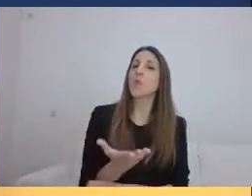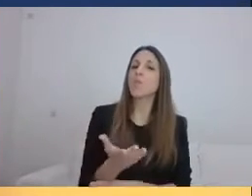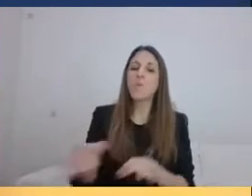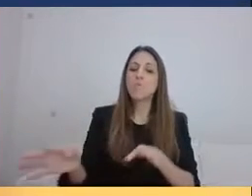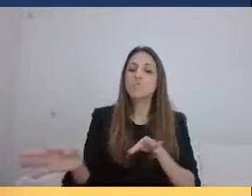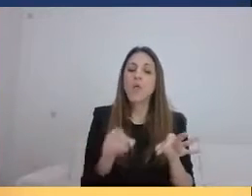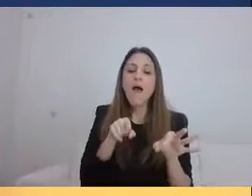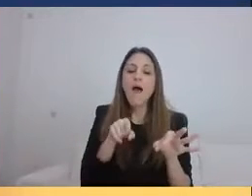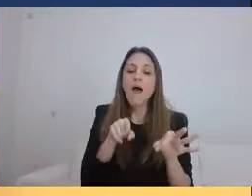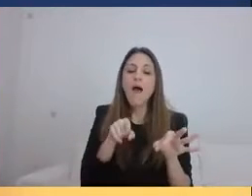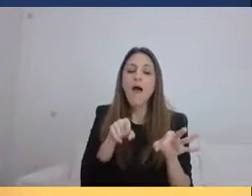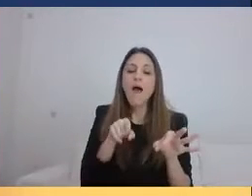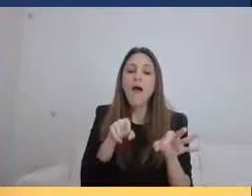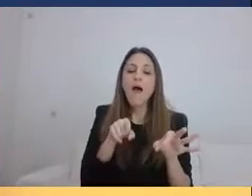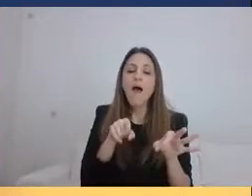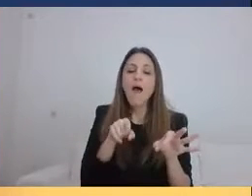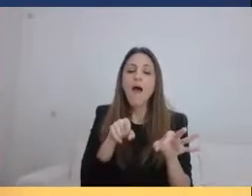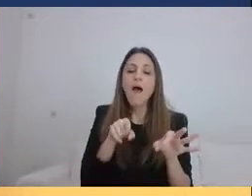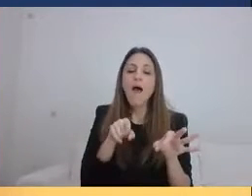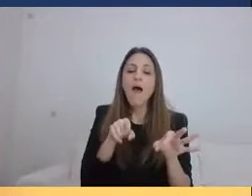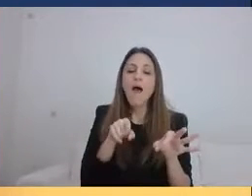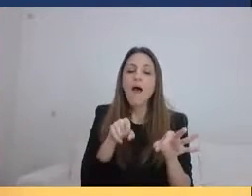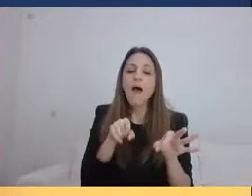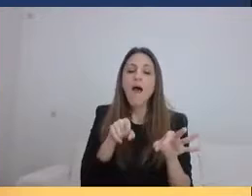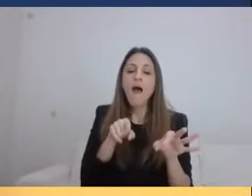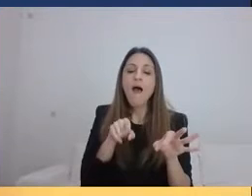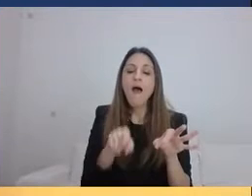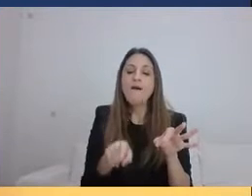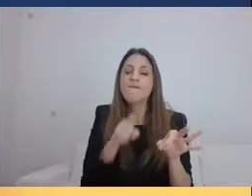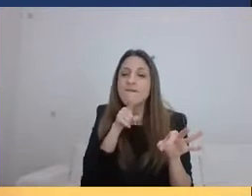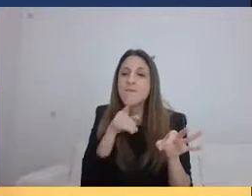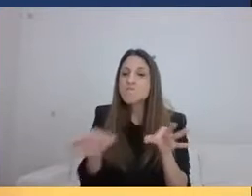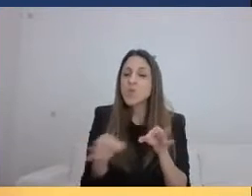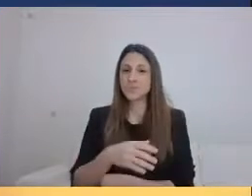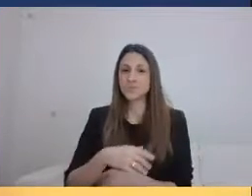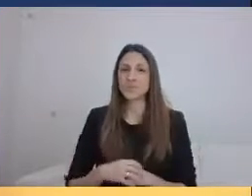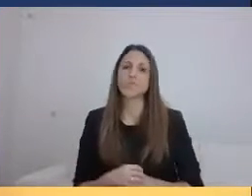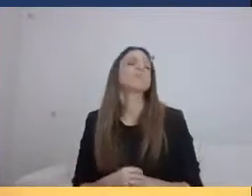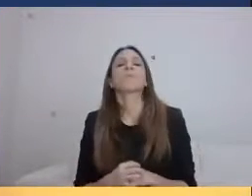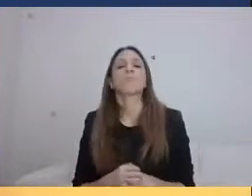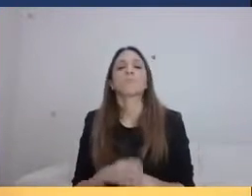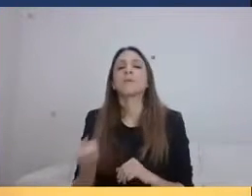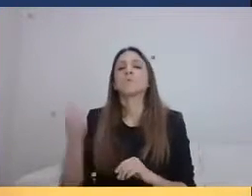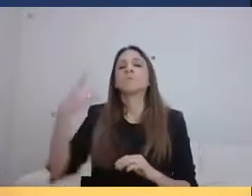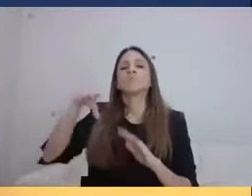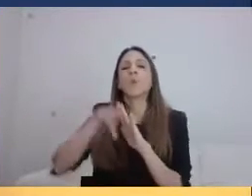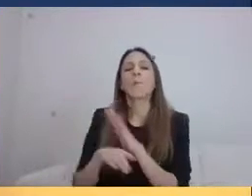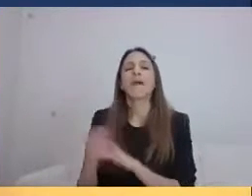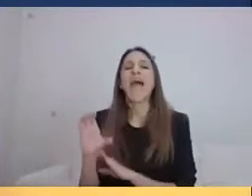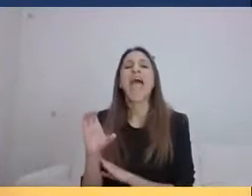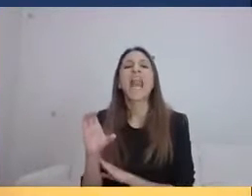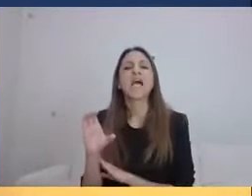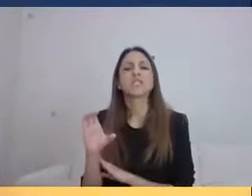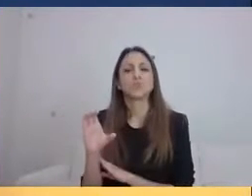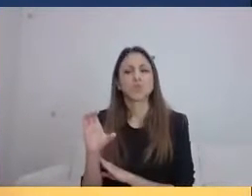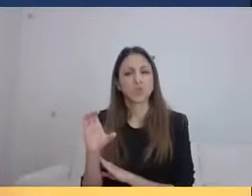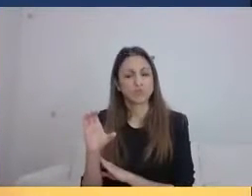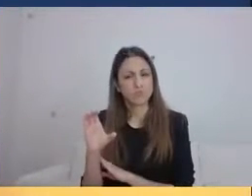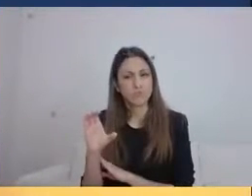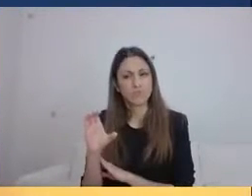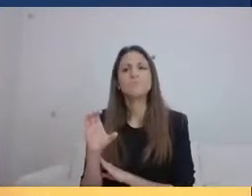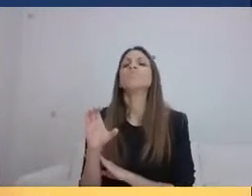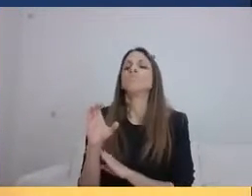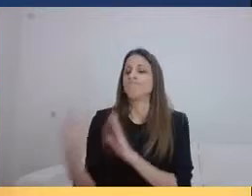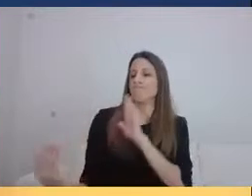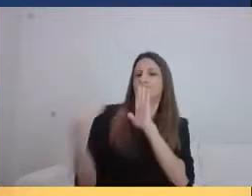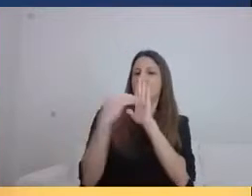Και με το νέο Erasmus Plus έχουμε θέσει την πράσινη παιδεία